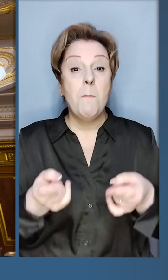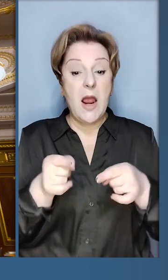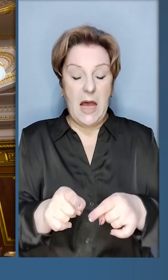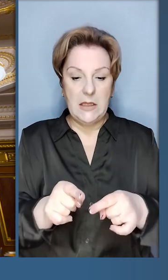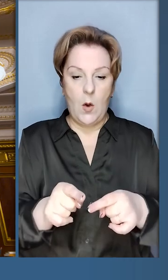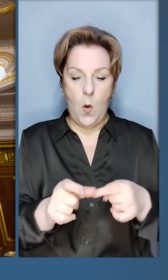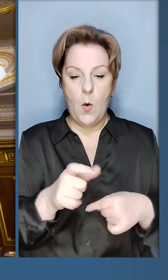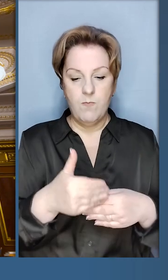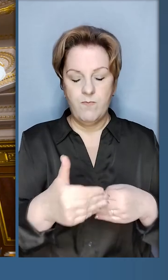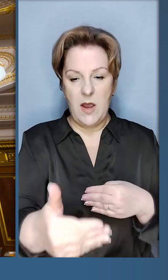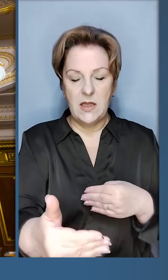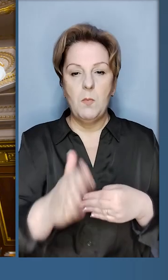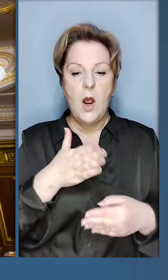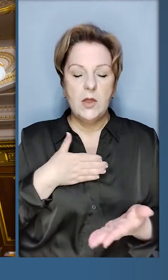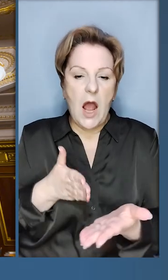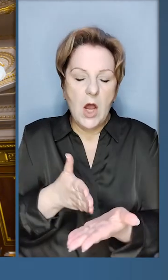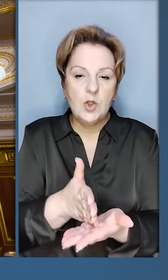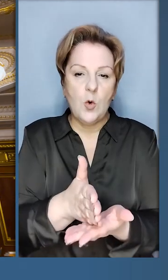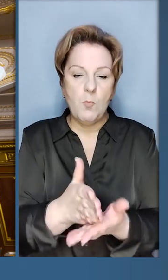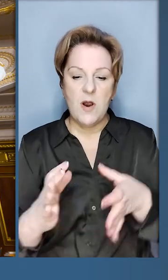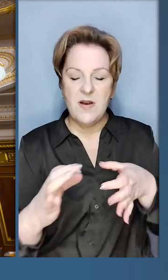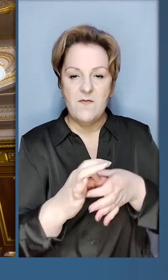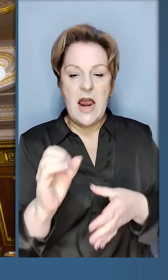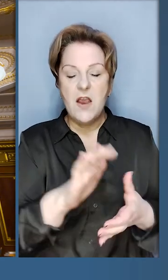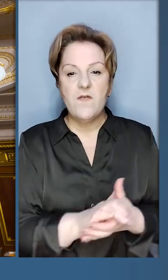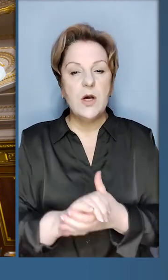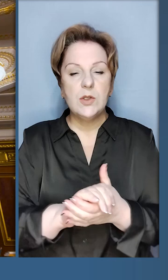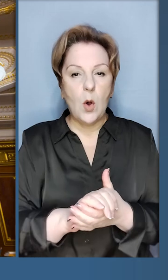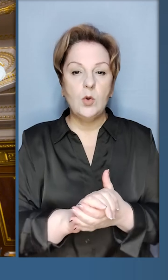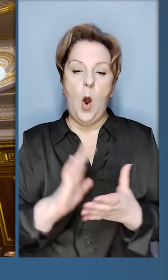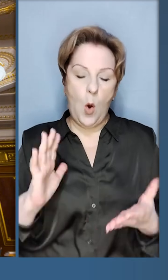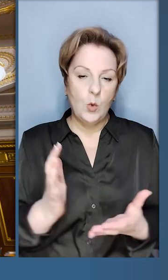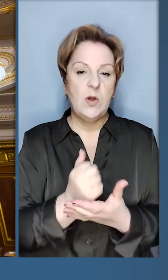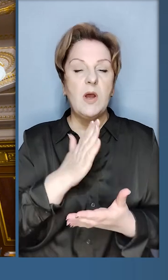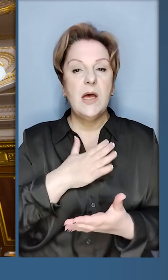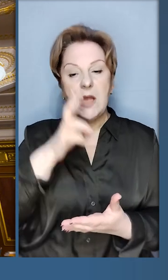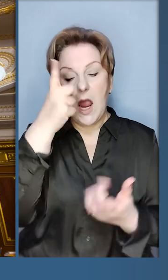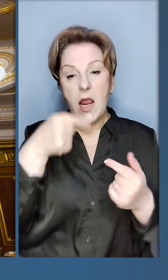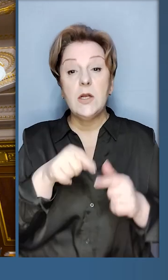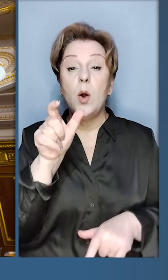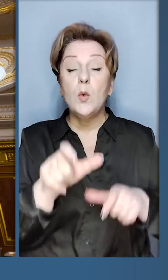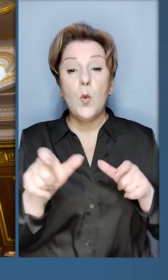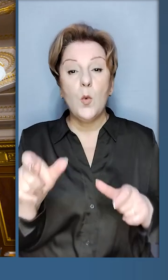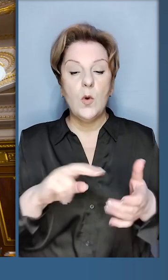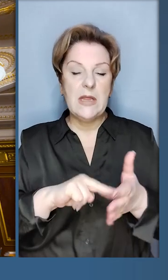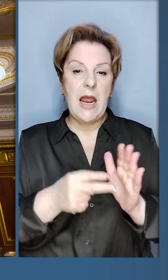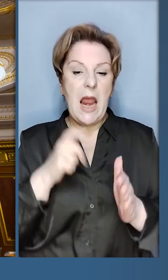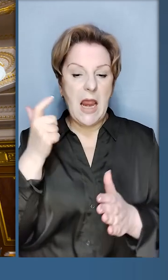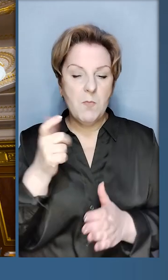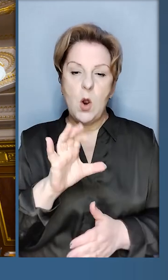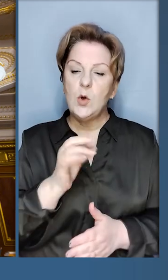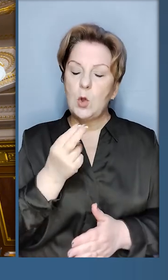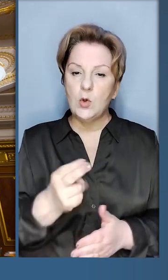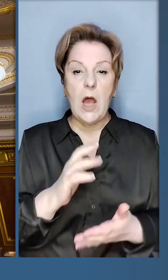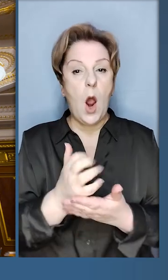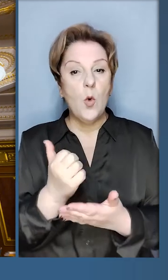цьому етапі нашого шляху в Європейський Союз. Успіх нашої держави і людей, економічний,